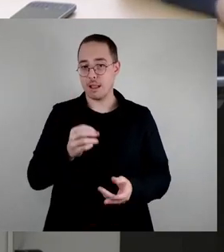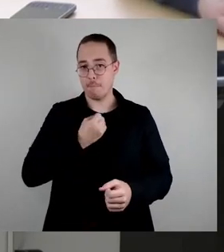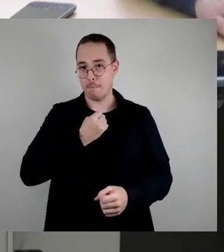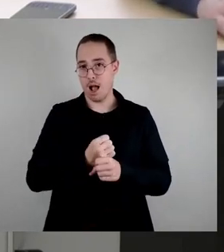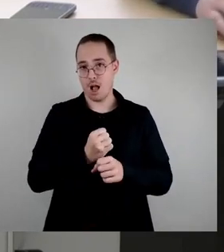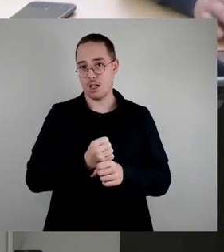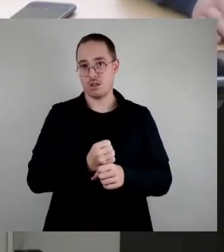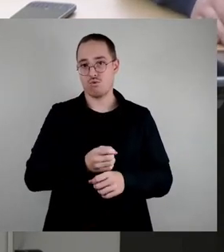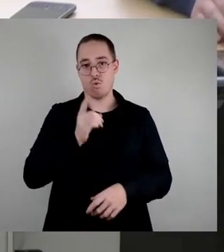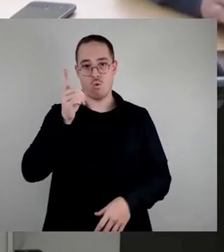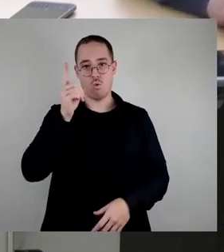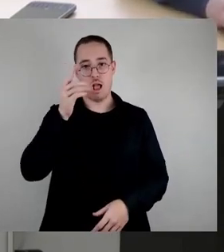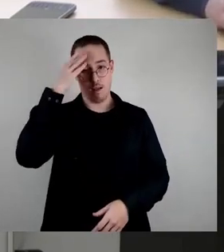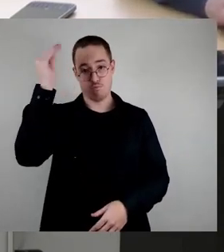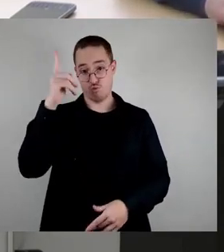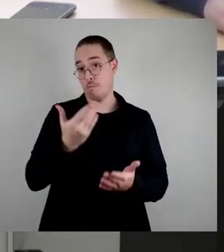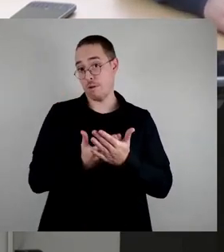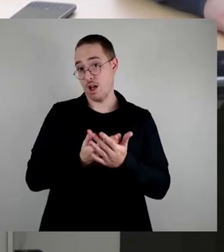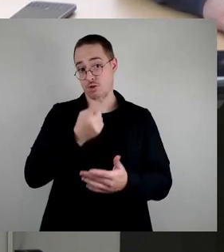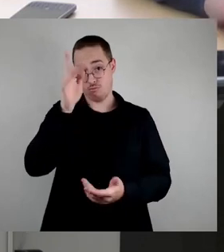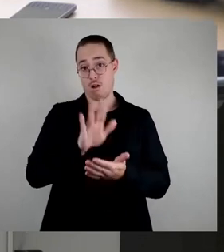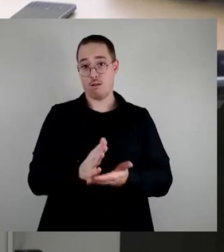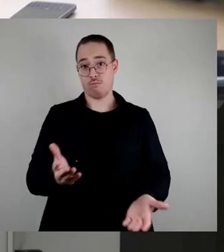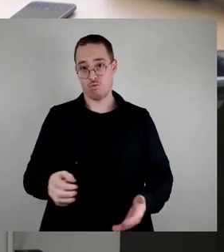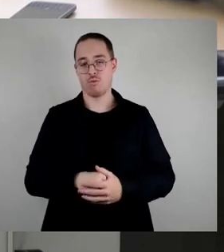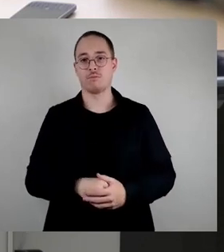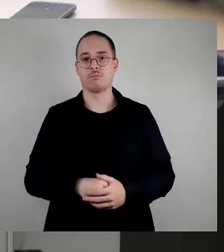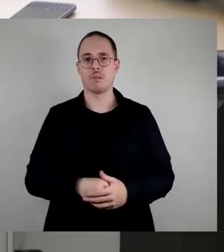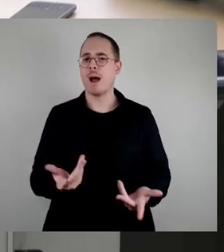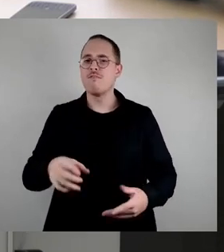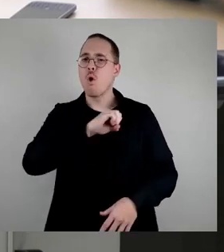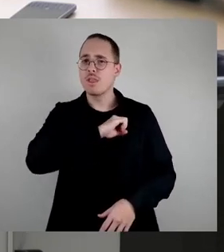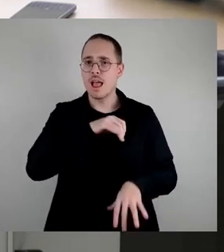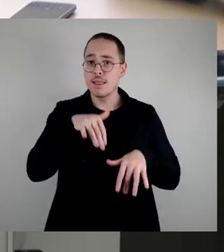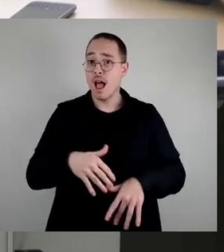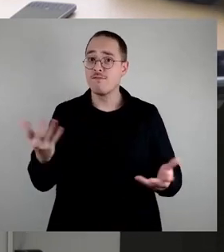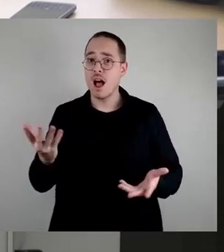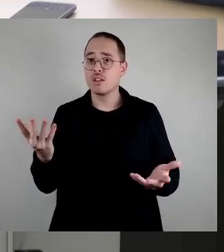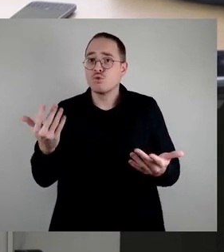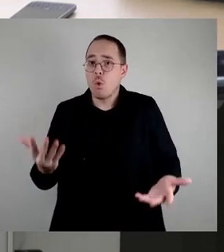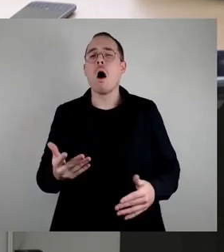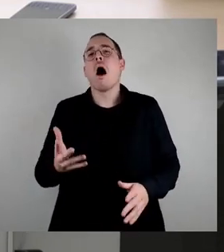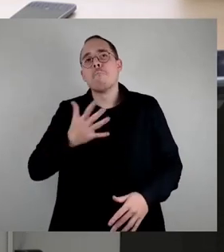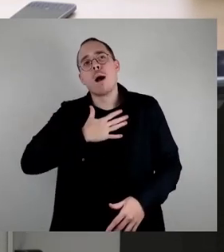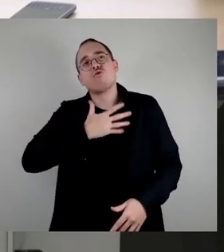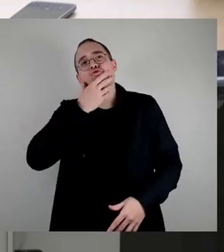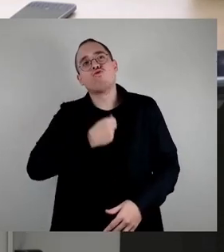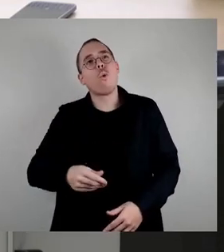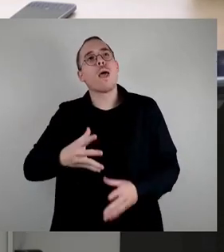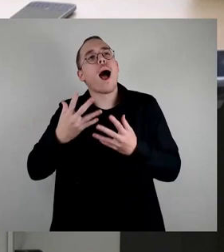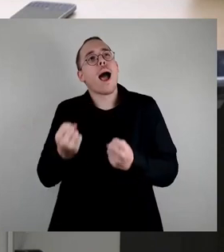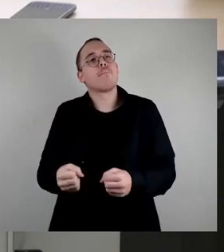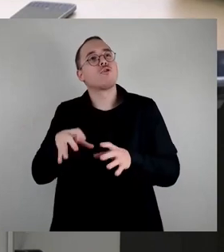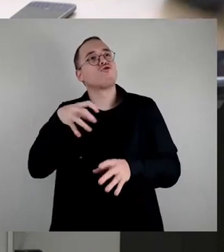E-Mail-Adresse für die Bürger außer der Namensendung ihrer wunderschönen Heimatstadt? Das E-Mail-Postfach bietet